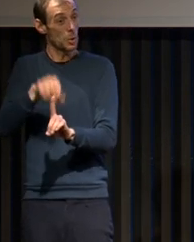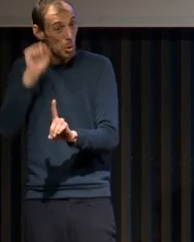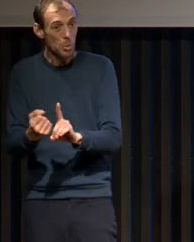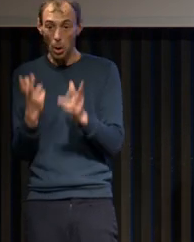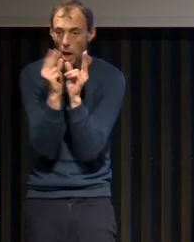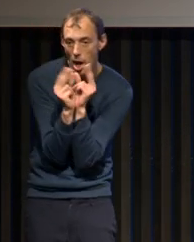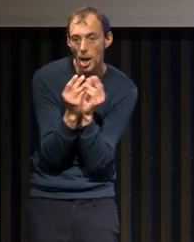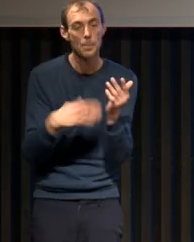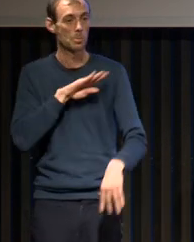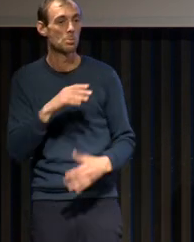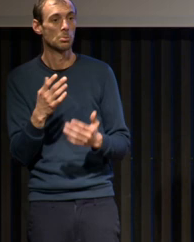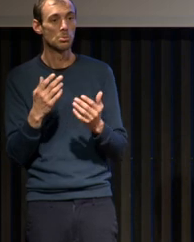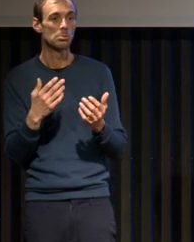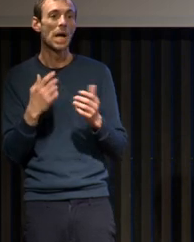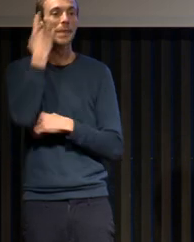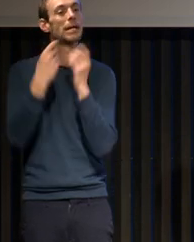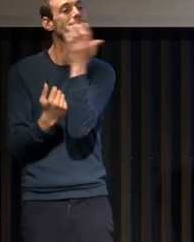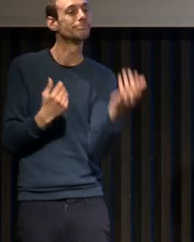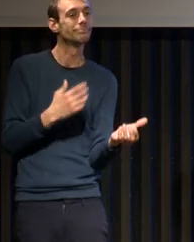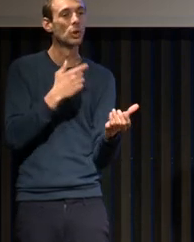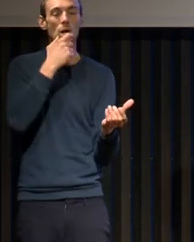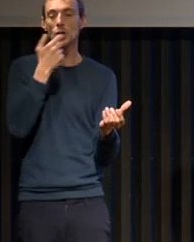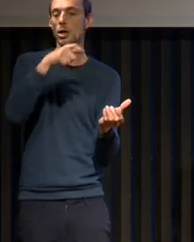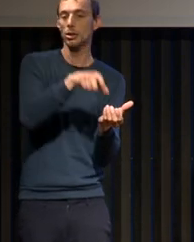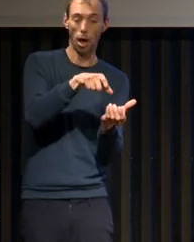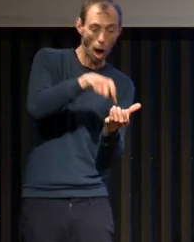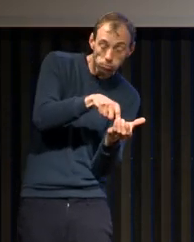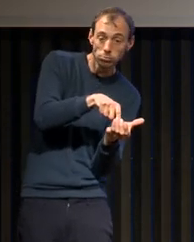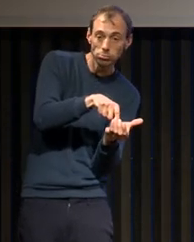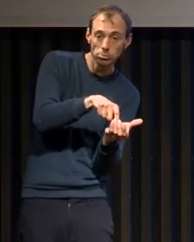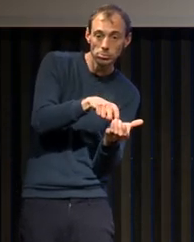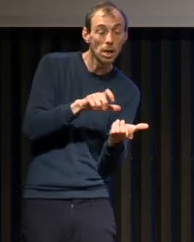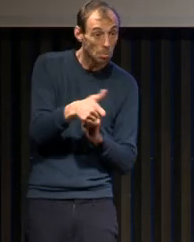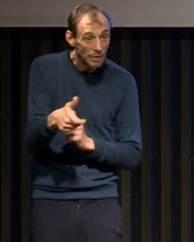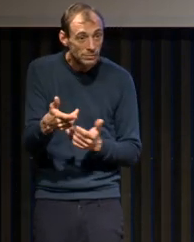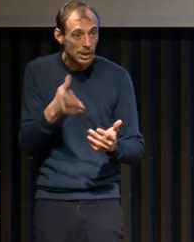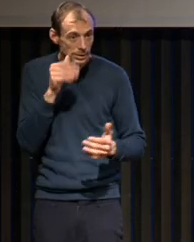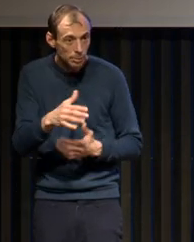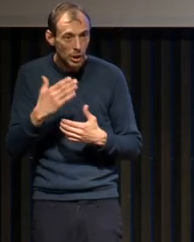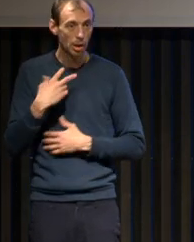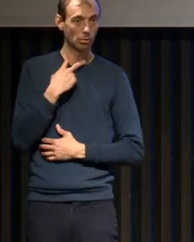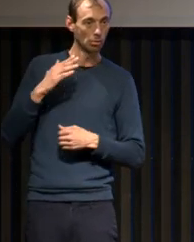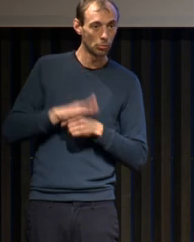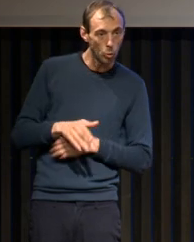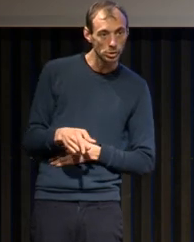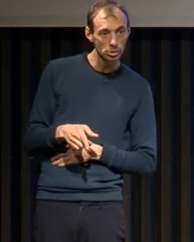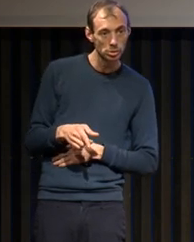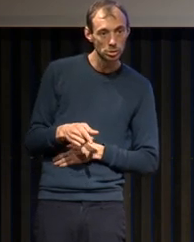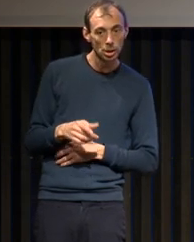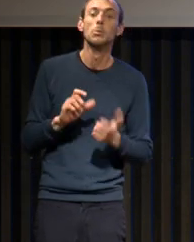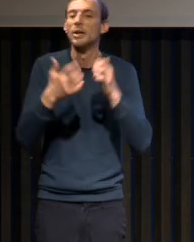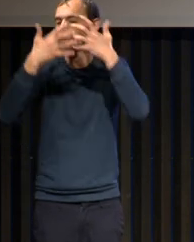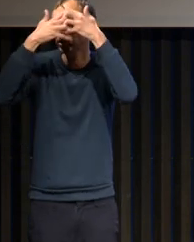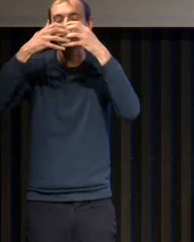chute, ça s'appelle une apnée obstructive. C'est lui qui va créer la notion d'apnée obstructive. Et ça, ça réveille le cerveau. Dans les années 60,